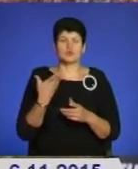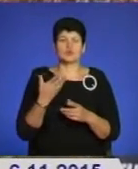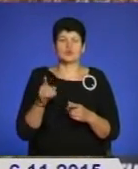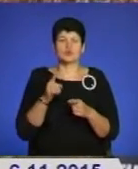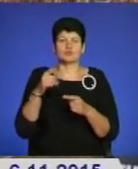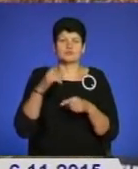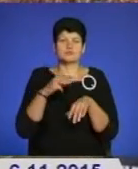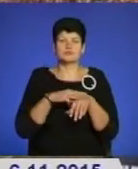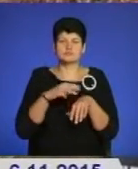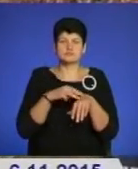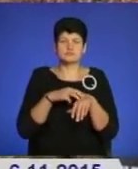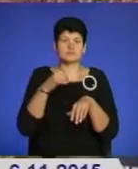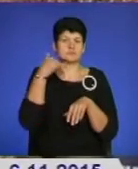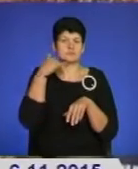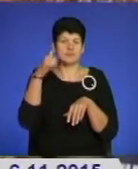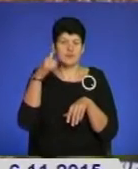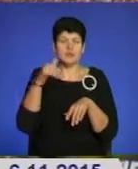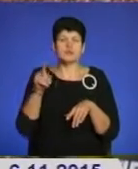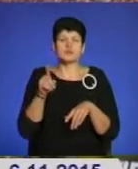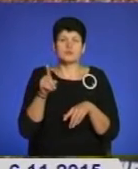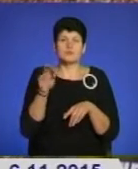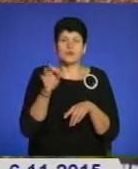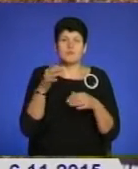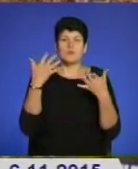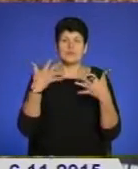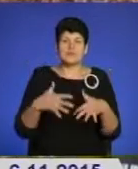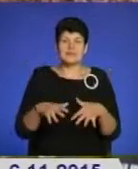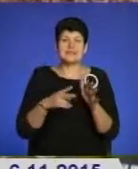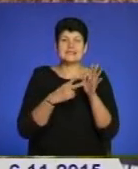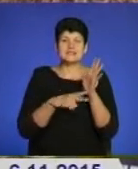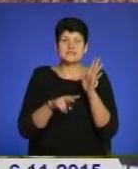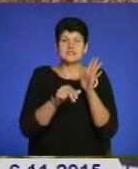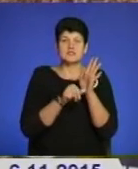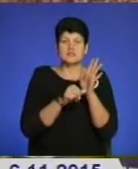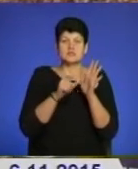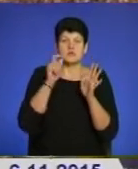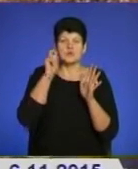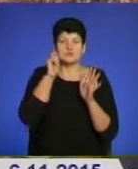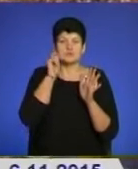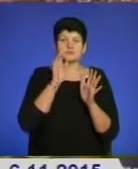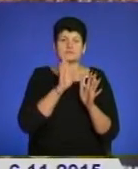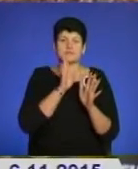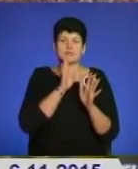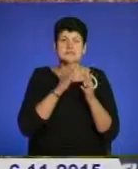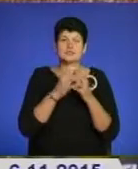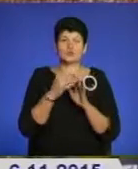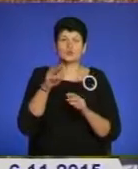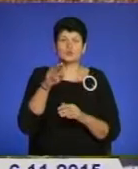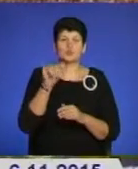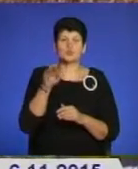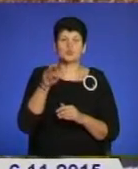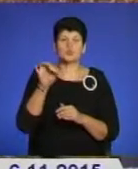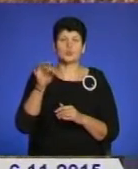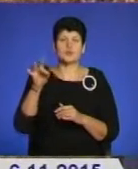-рятувальної служби Тернопільщини надійшло повідомлення про зниклення 76-літньої громадянки жительки села Тудорів Гусятинського